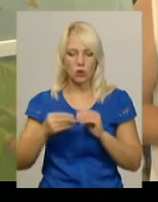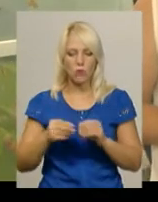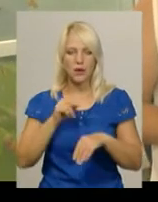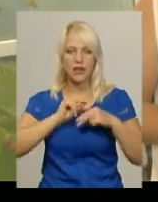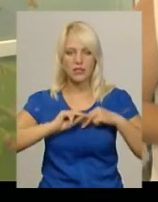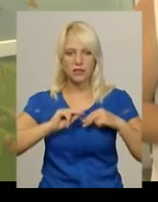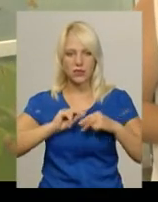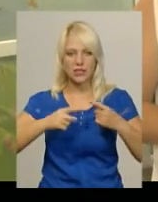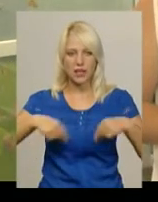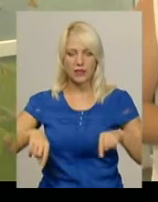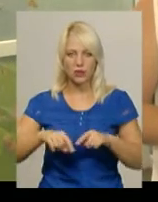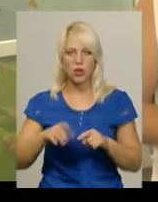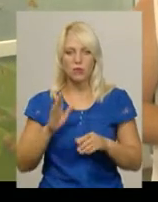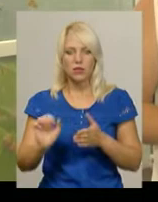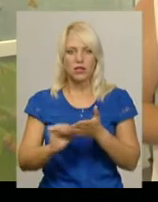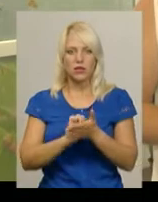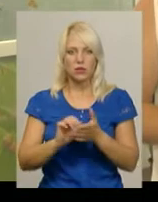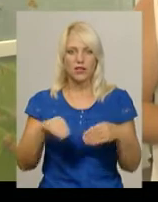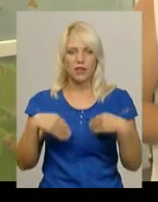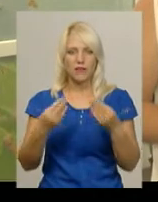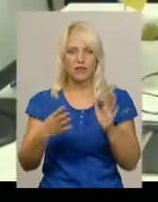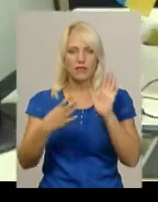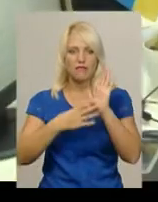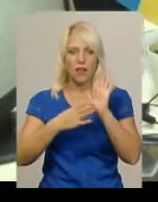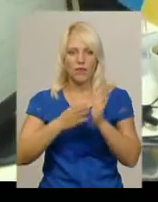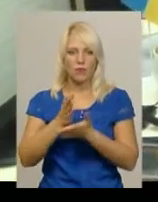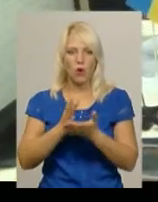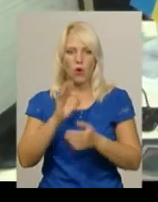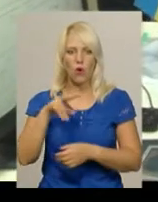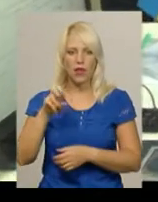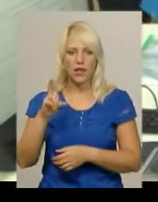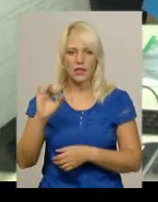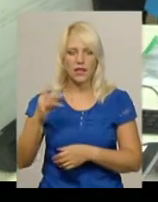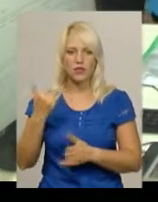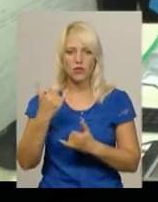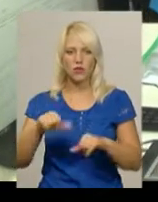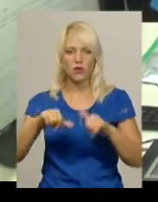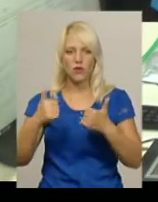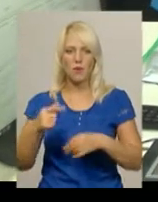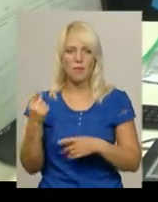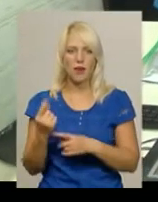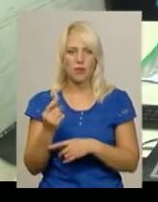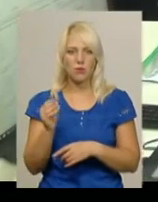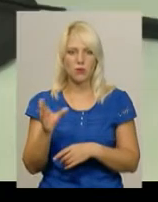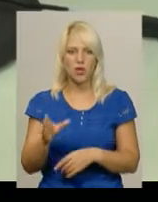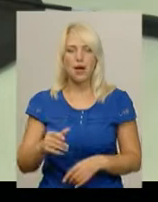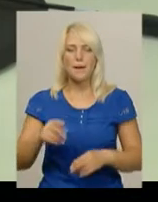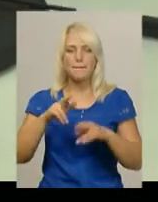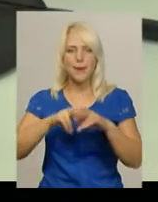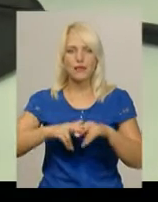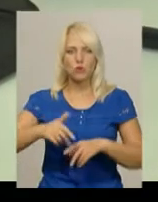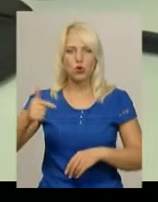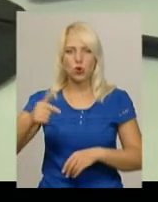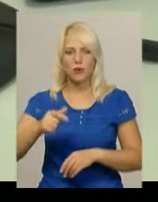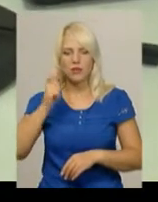оформлення біометричних документів надаватимуть 9 послуг. Олександр сьогодні оформляє свою першу житті посвідку паспорт громадянина України